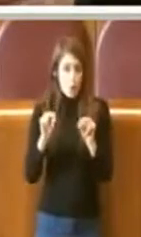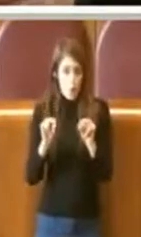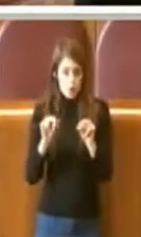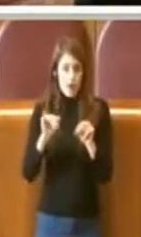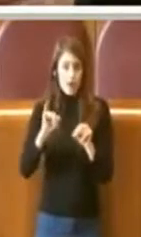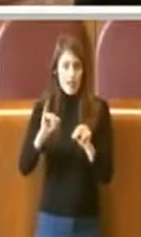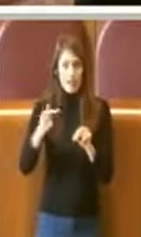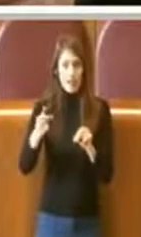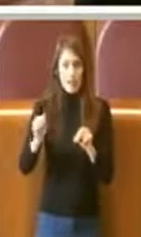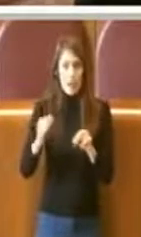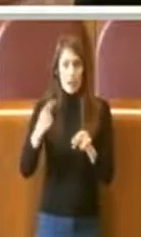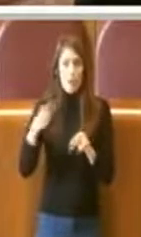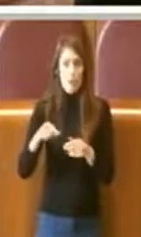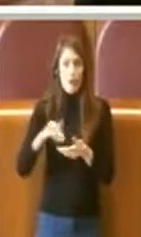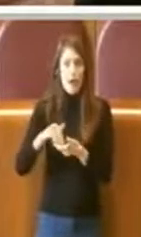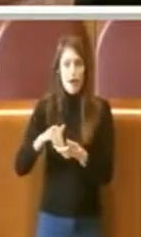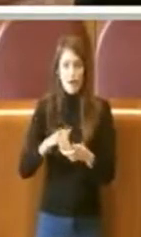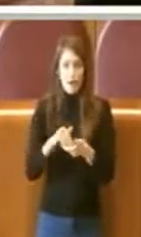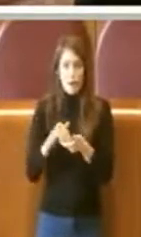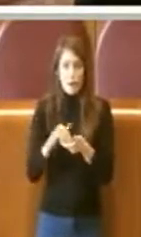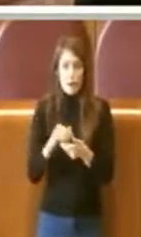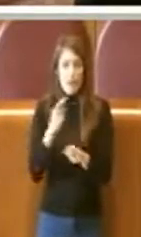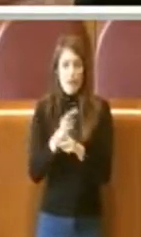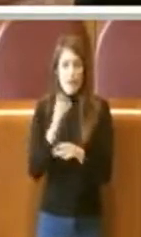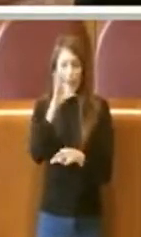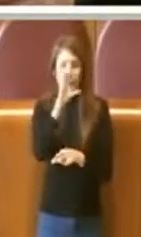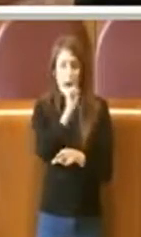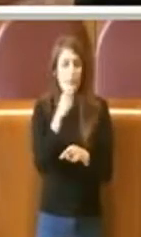società che deve capire cosa vuole fare da grande.